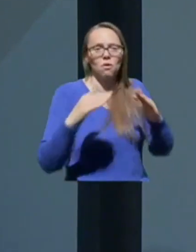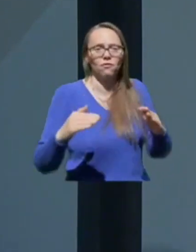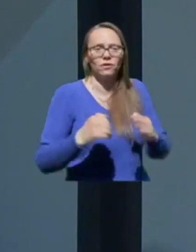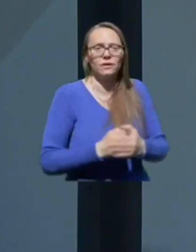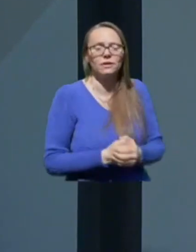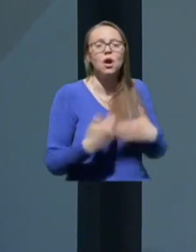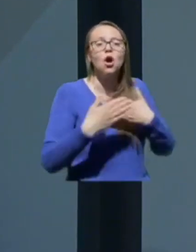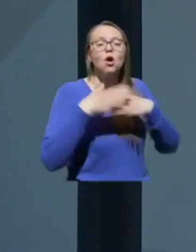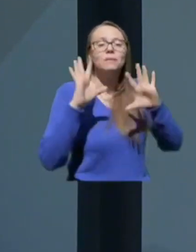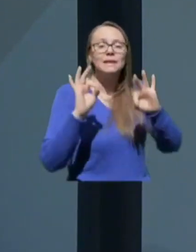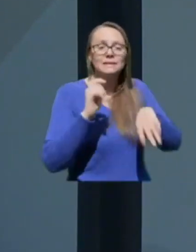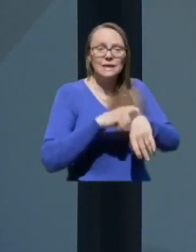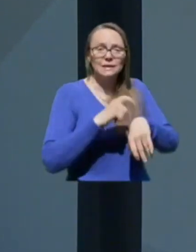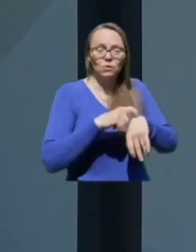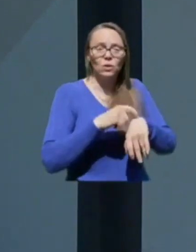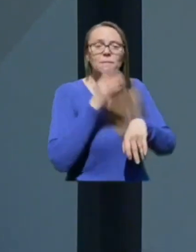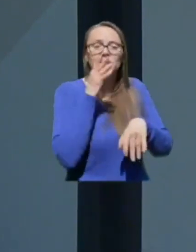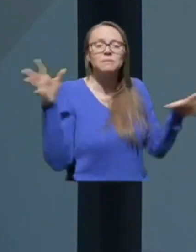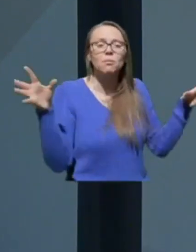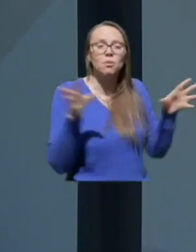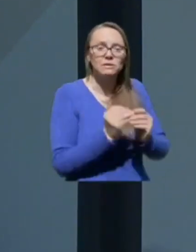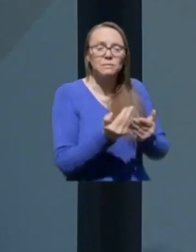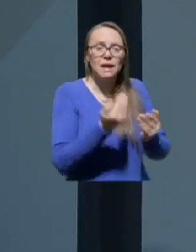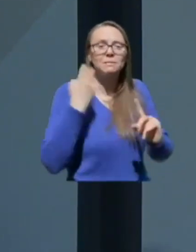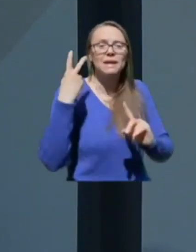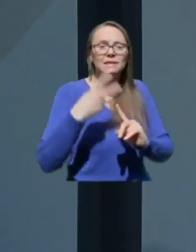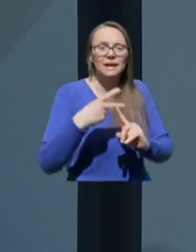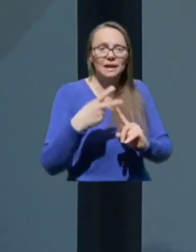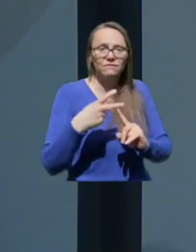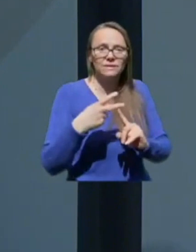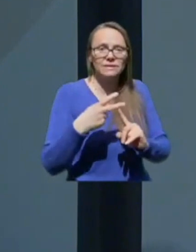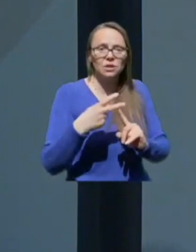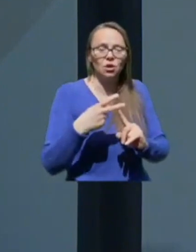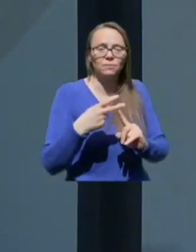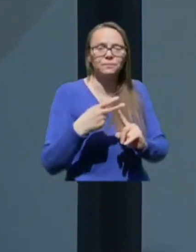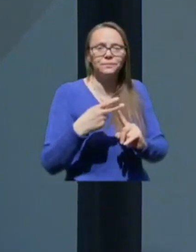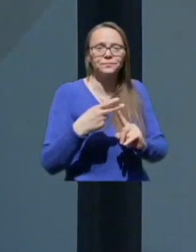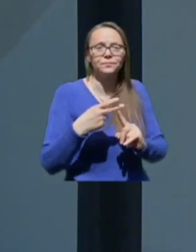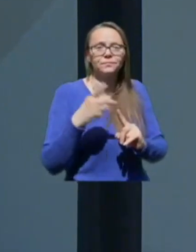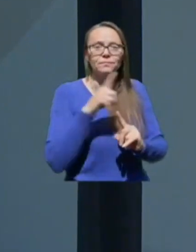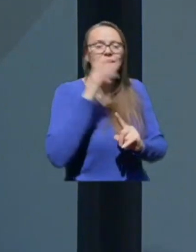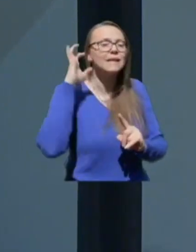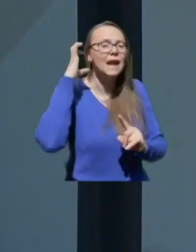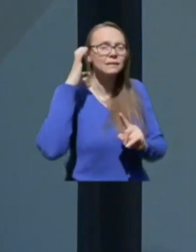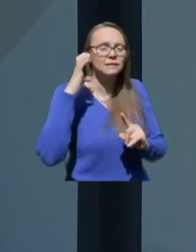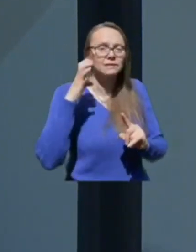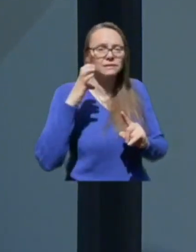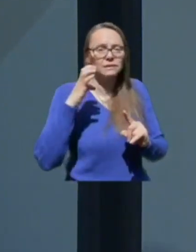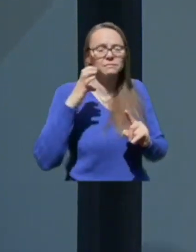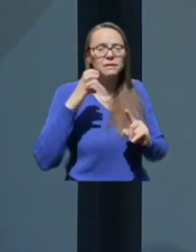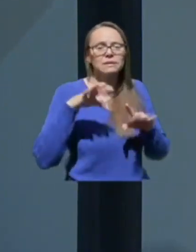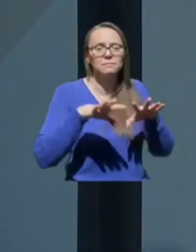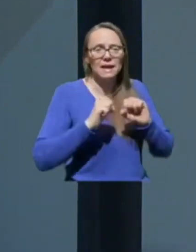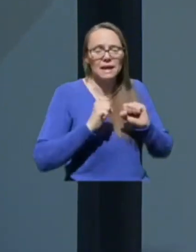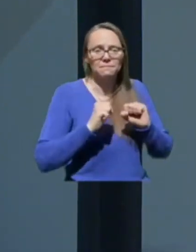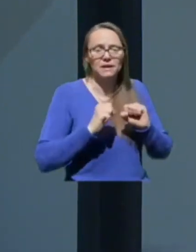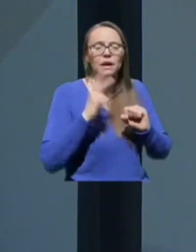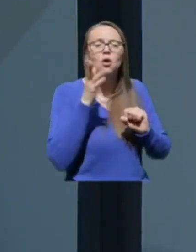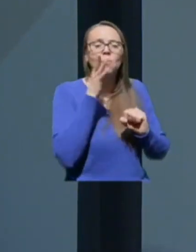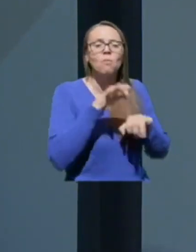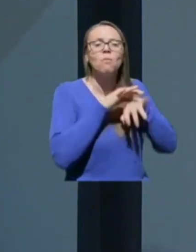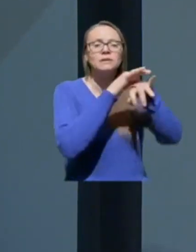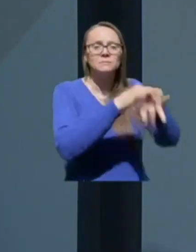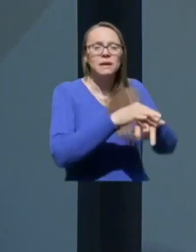Ob deseti uri bo se bomo zbrali pred televizijo in radijskimi sprejemniki, ko bomo